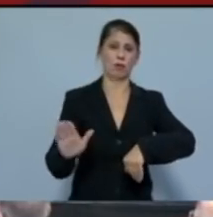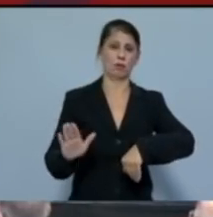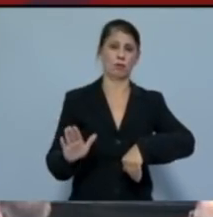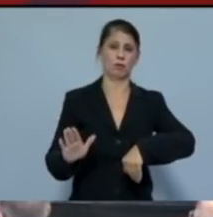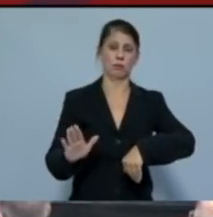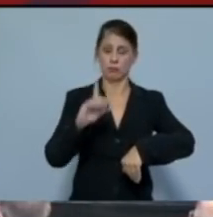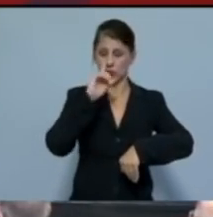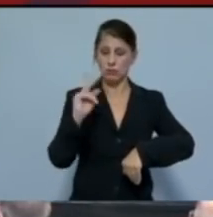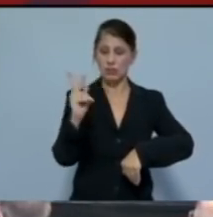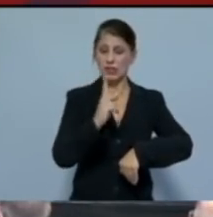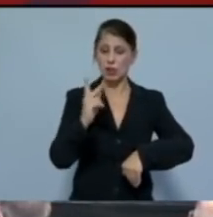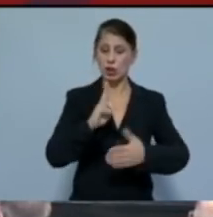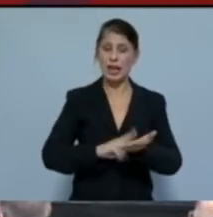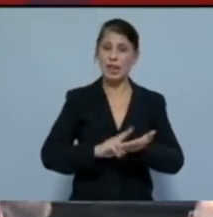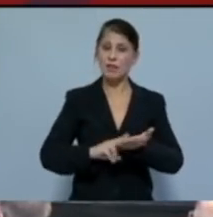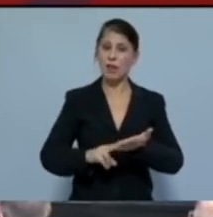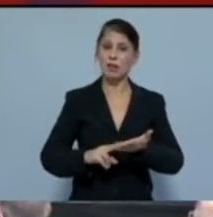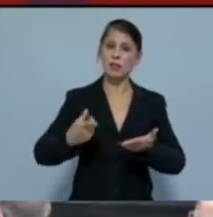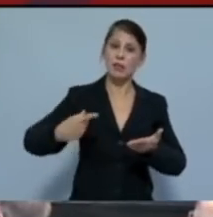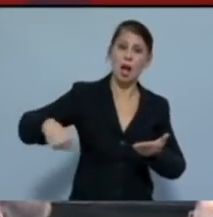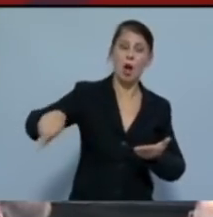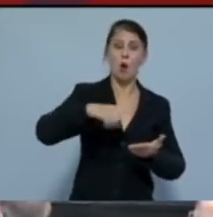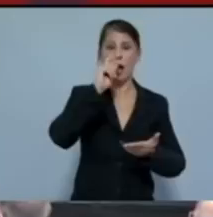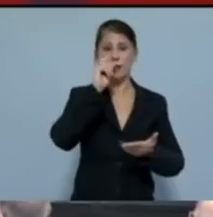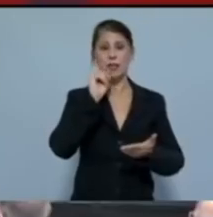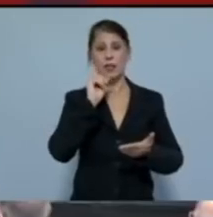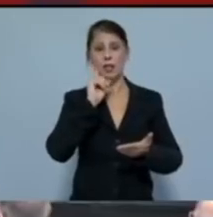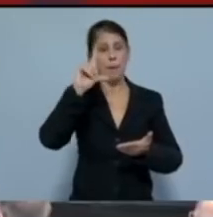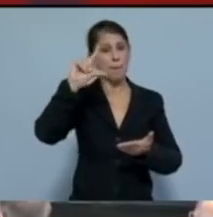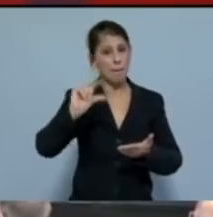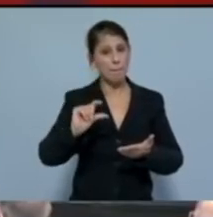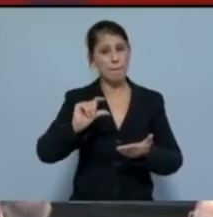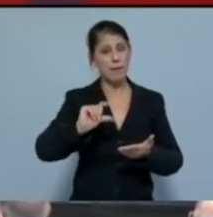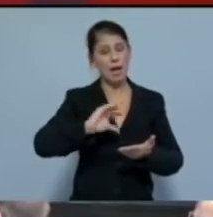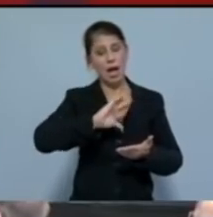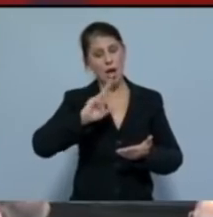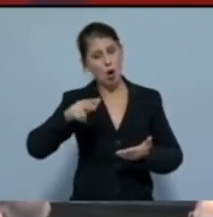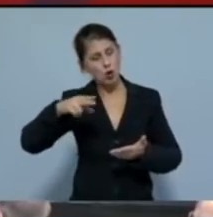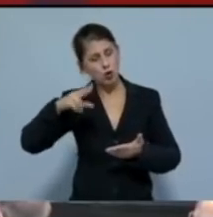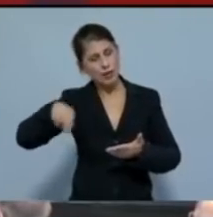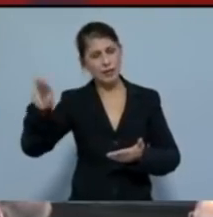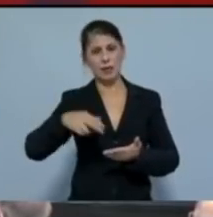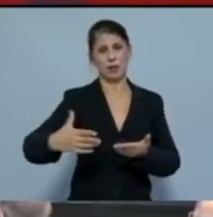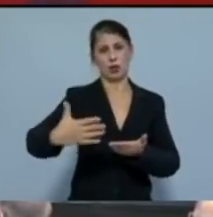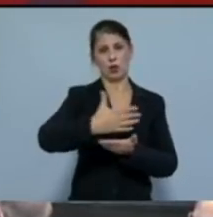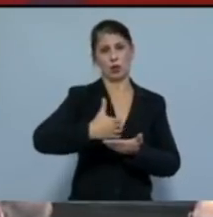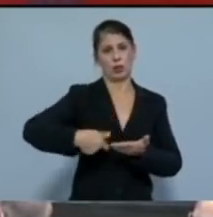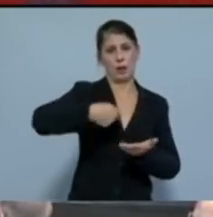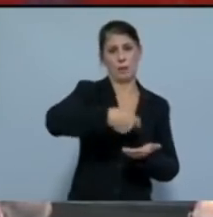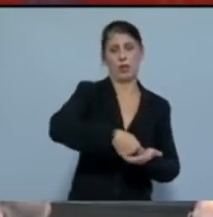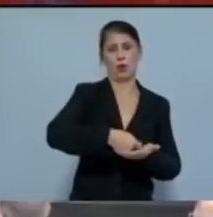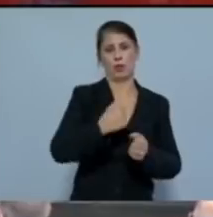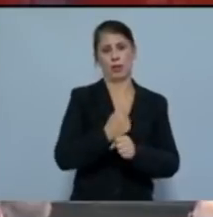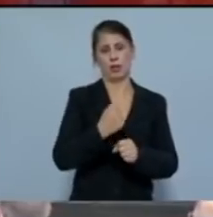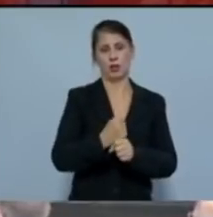κοινωνική ασφάλιση για όλους και όλες, με μείωση έως και κατάργηση των εισφορών των εργαζομένων.